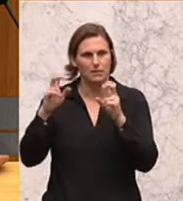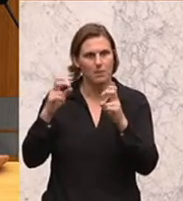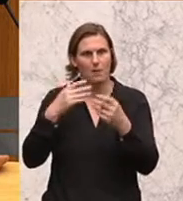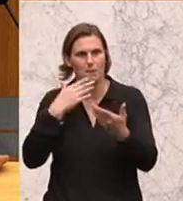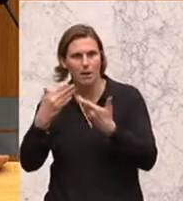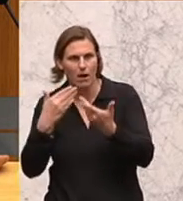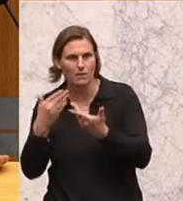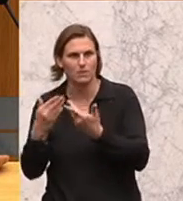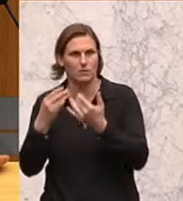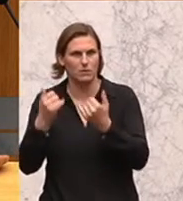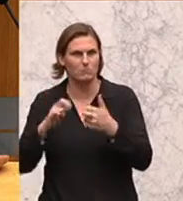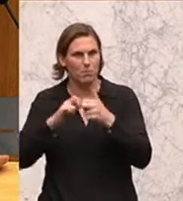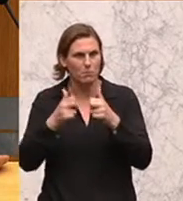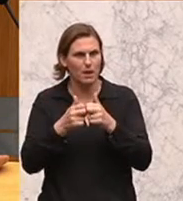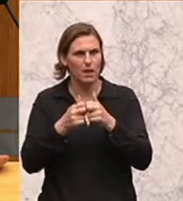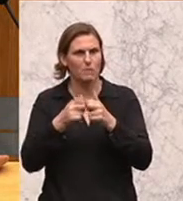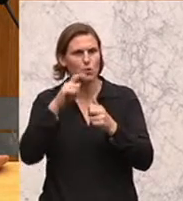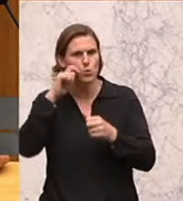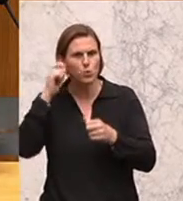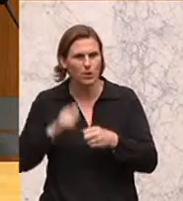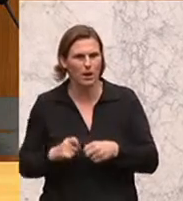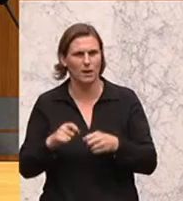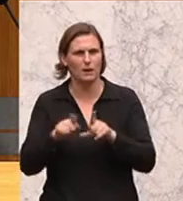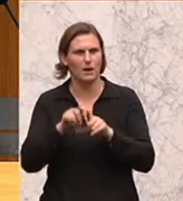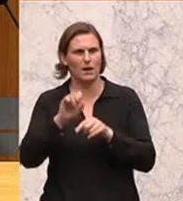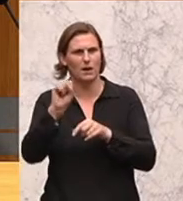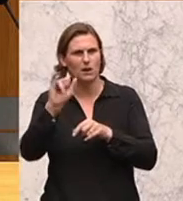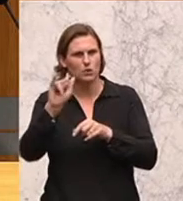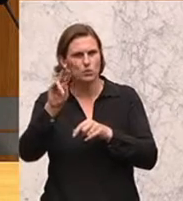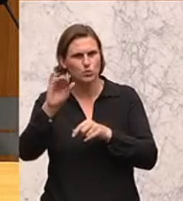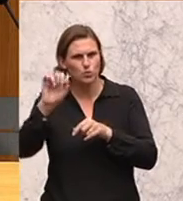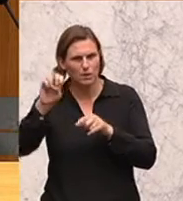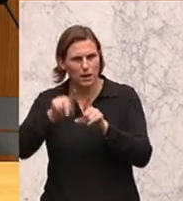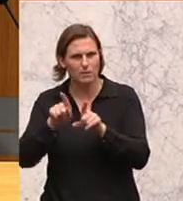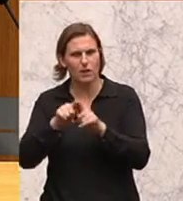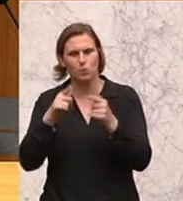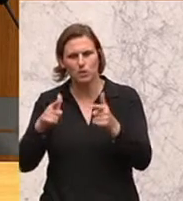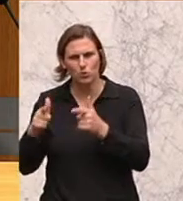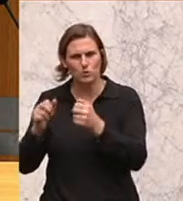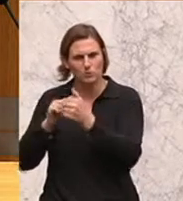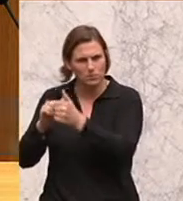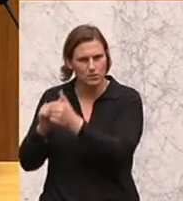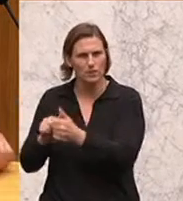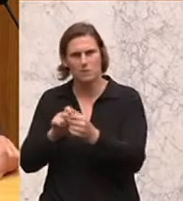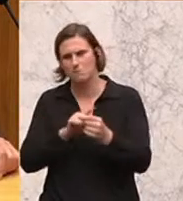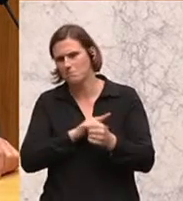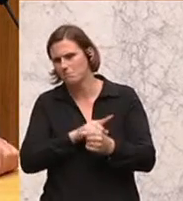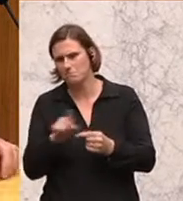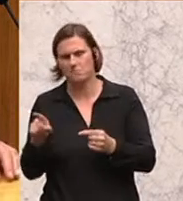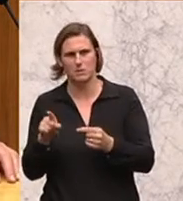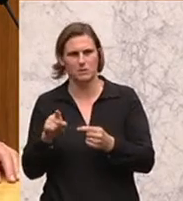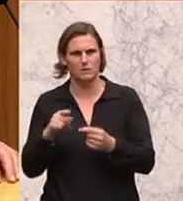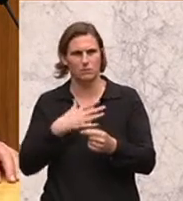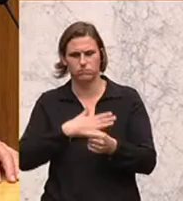Es ist die Problematik in der Ukraine. Es geht um Syrien, es geht um Terrorismusbekämpfung bis hin zu den